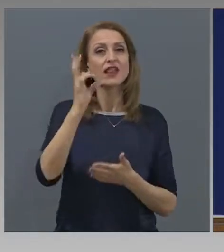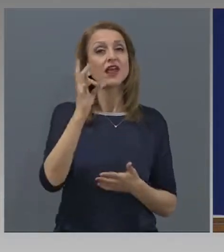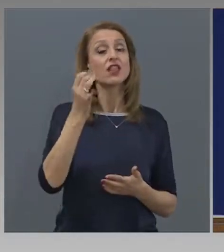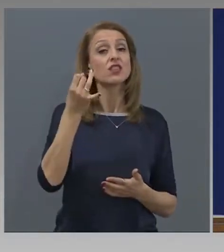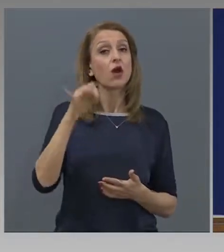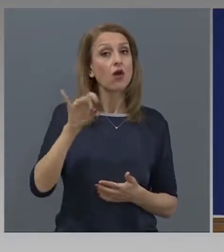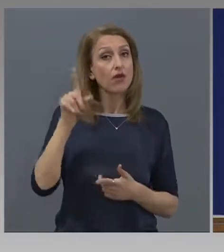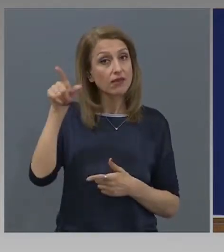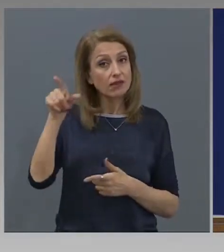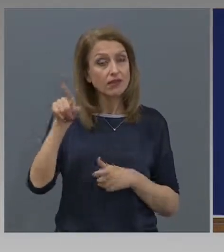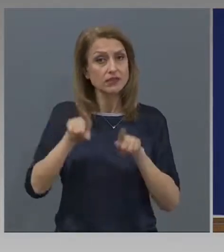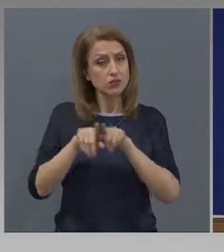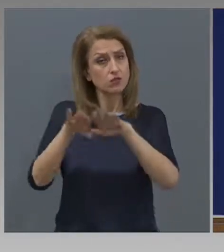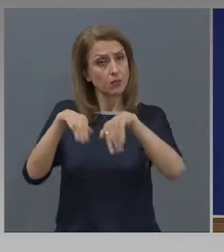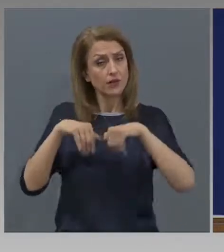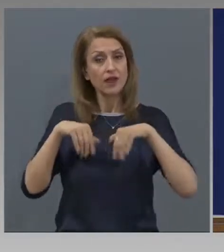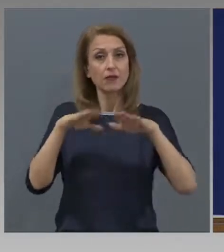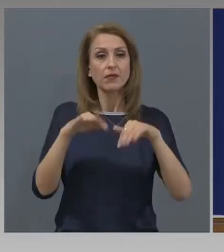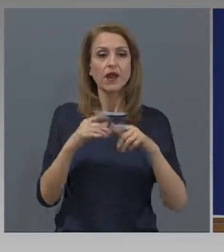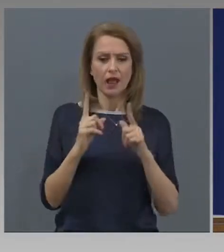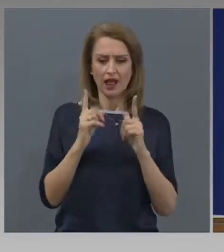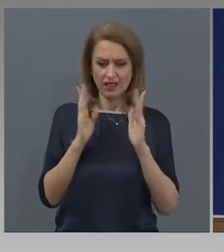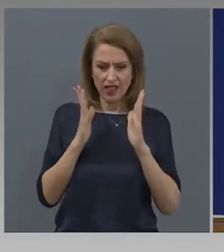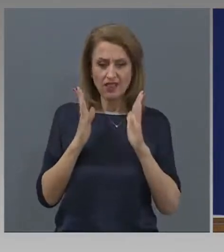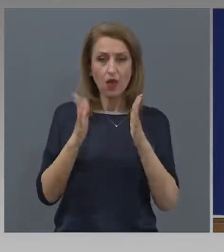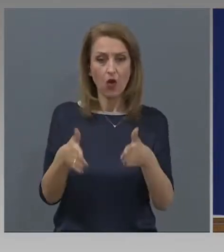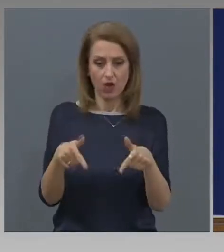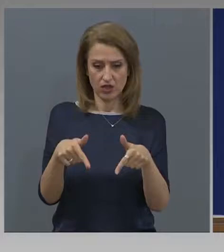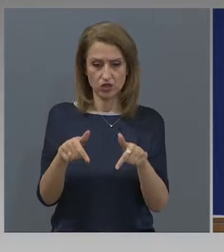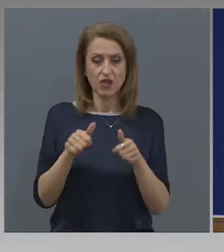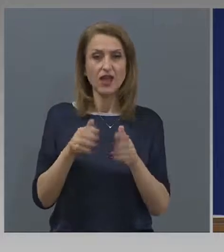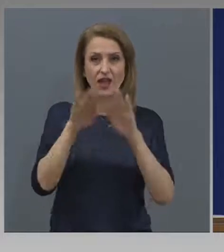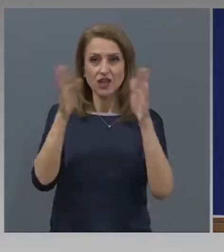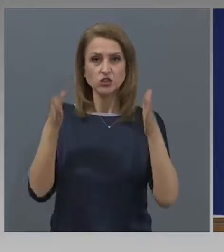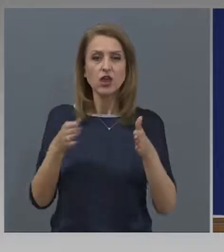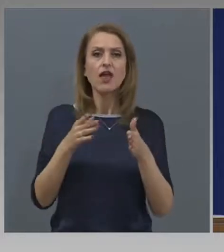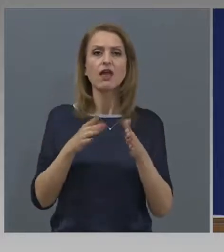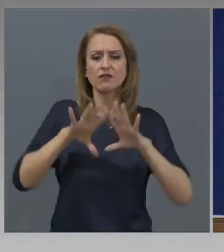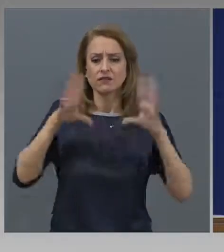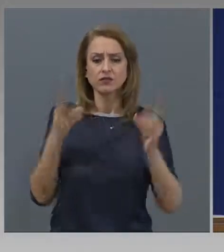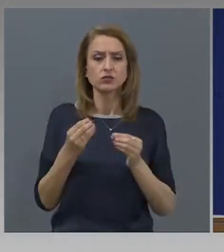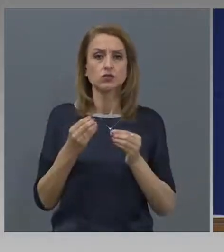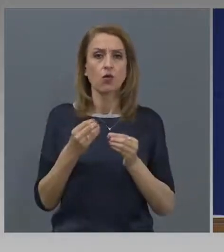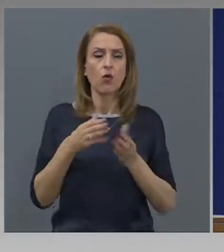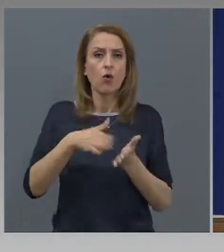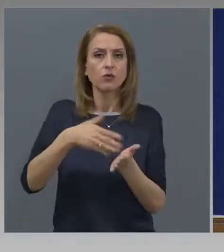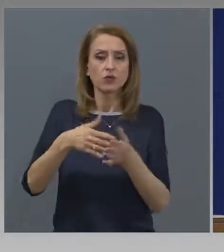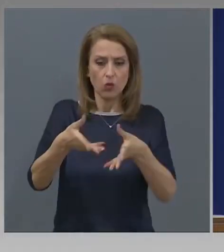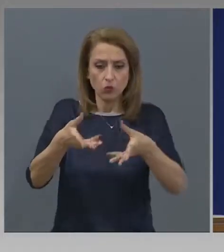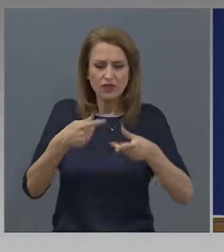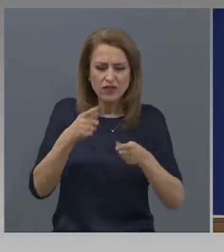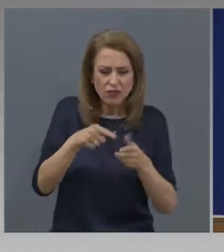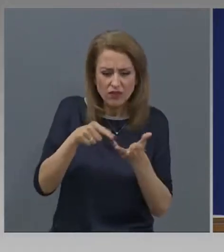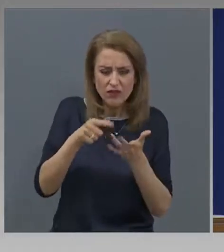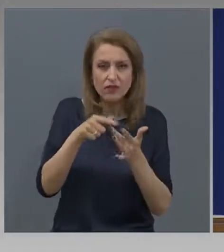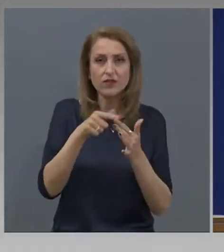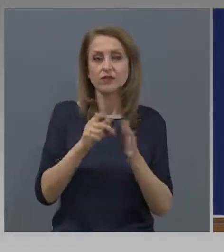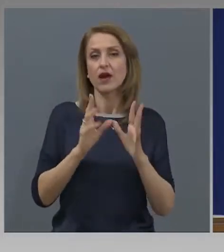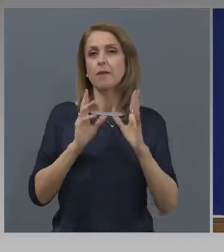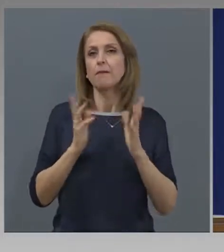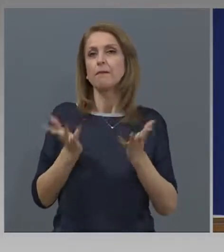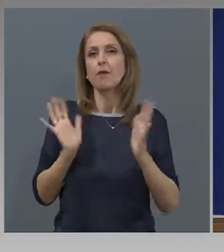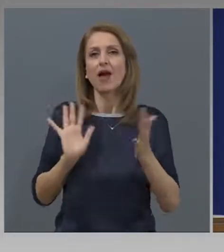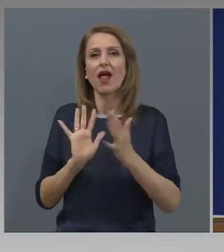че да могат хората да са обслужени на едно гише. Натоварването наистина е извънредно и за това моля за необходимото